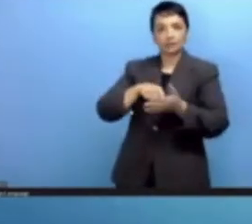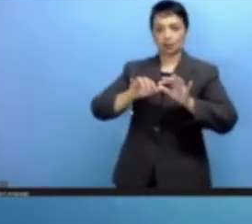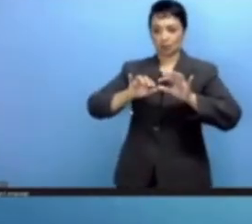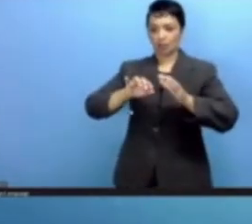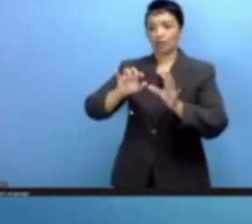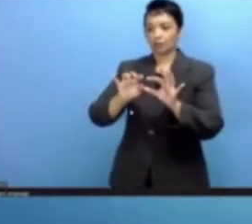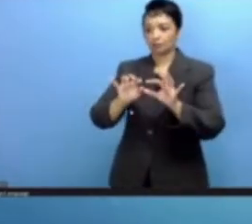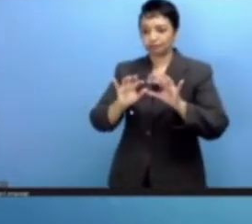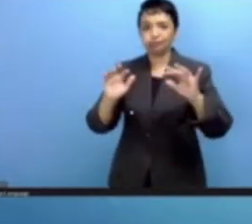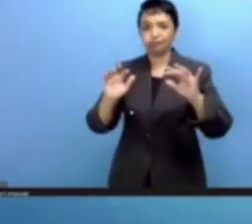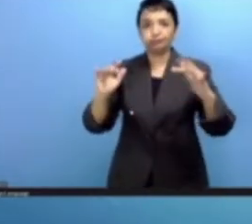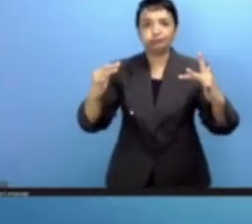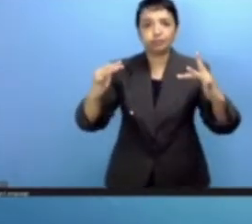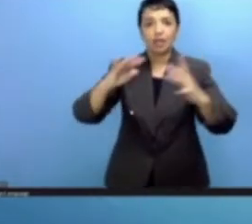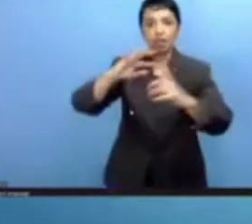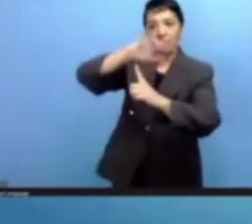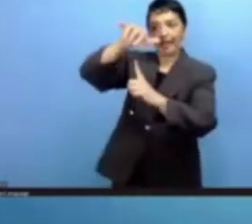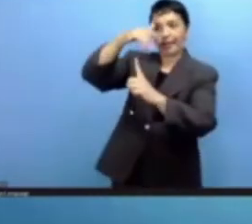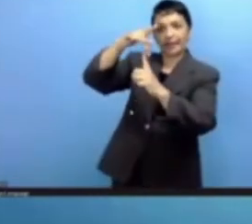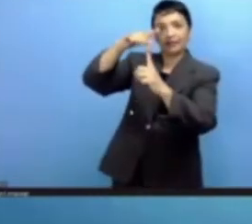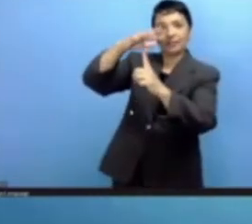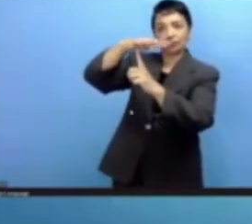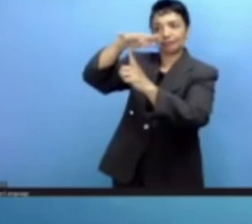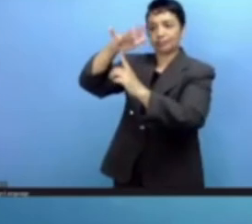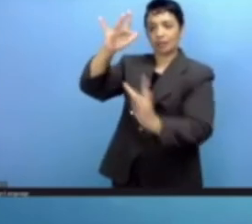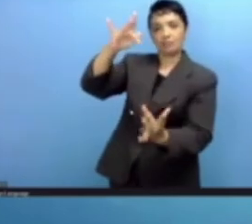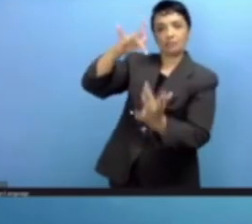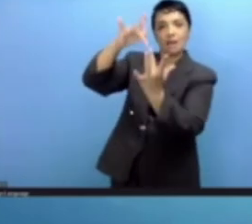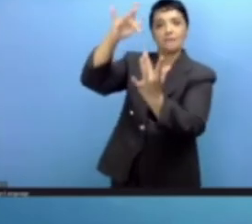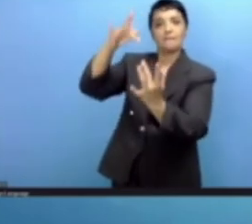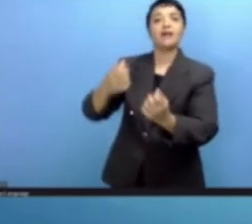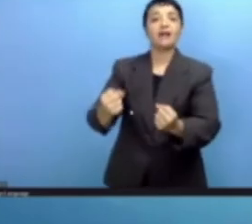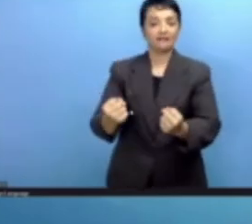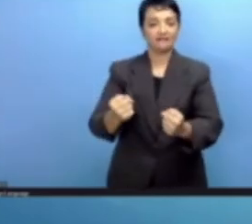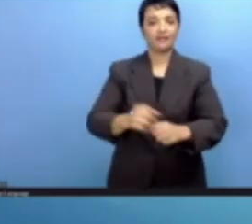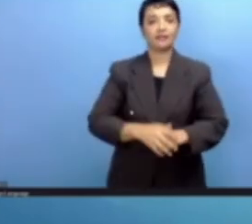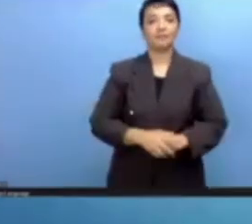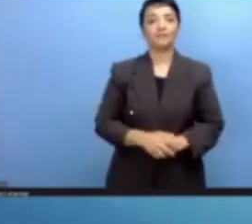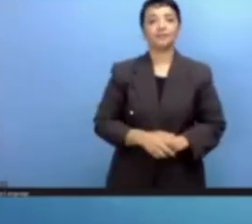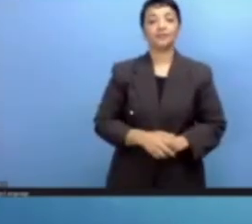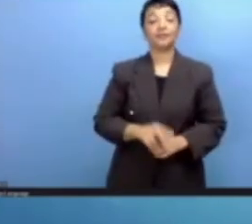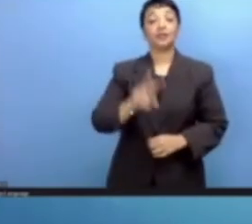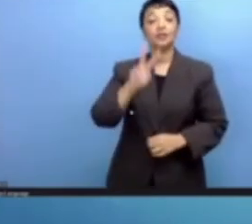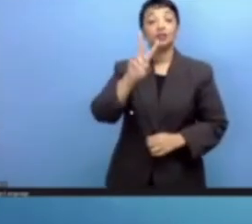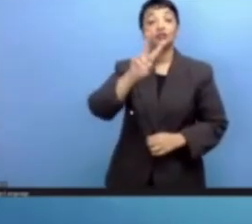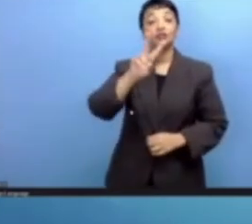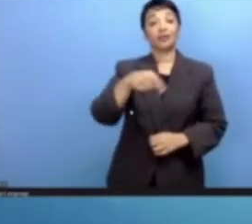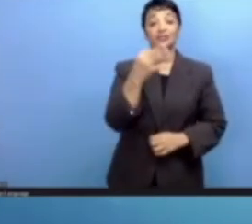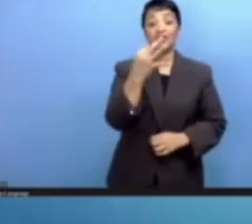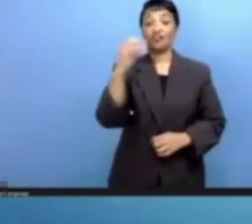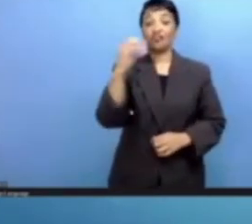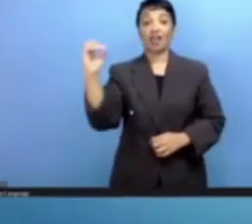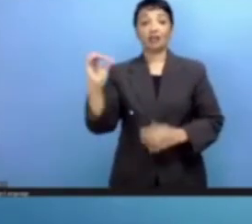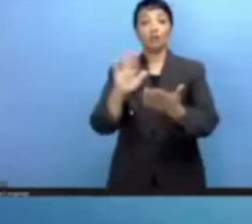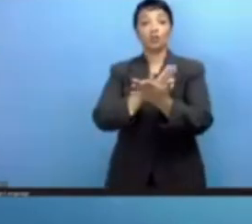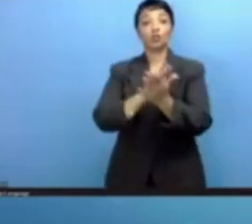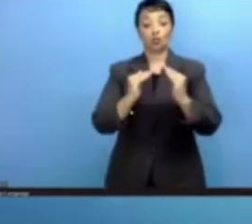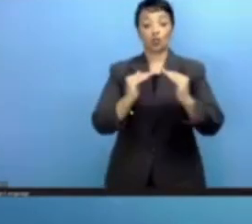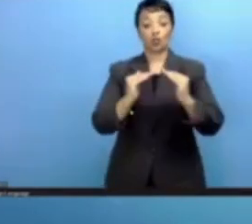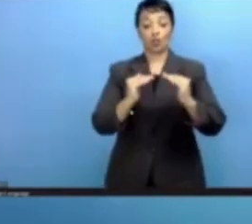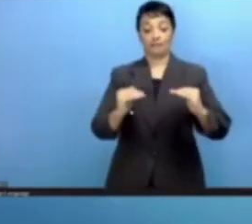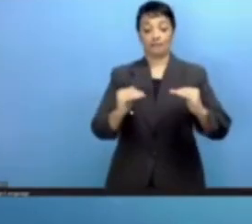ولدينا إذن طبيق الفو جي في عدد من المدن وشبكة